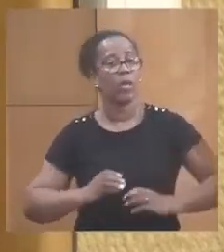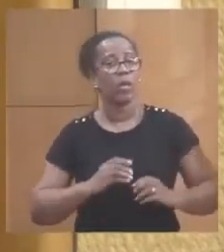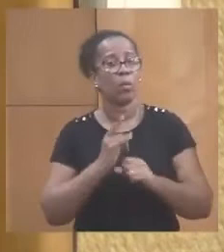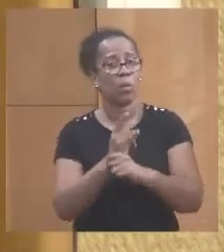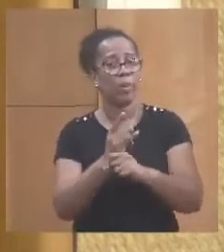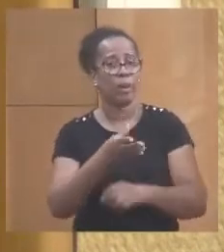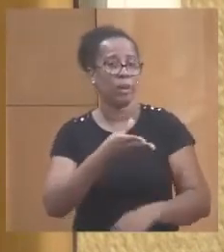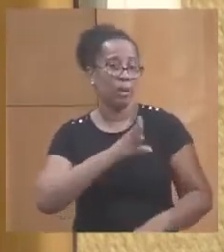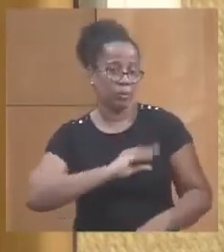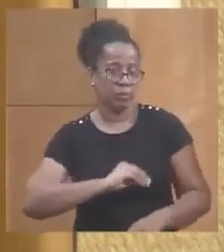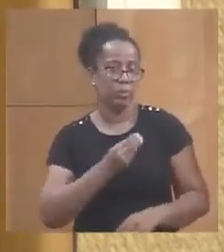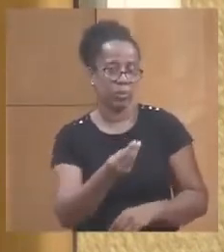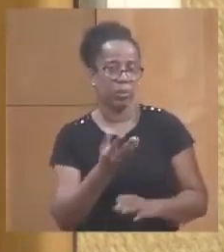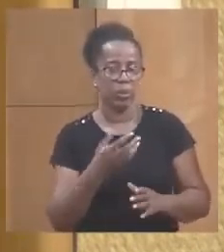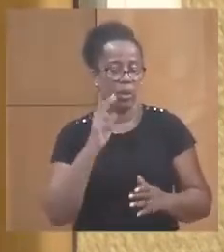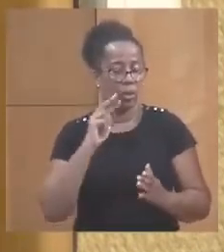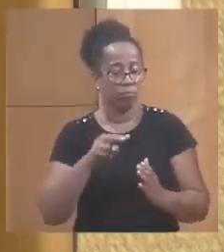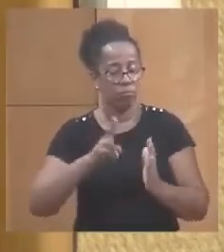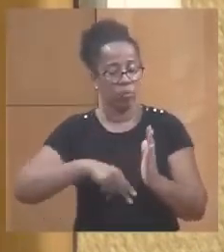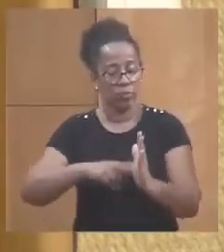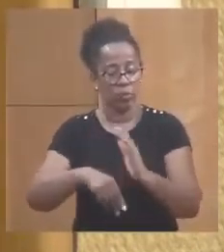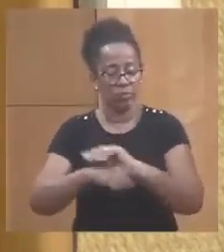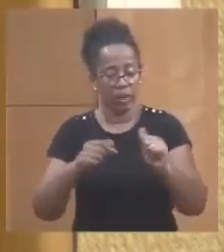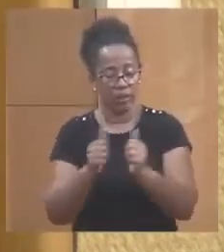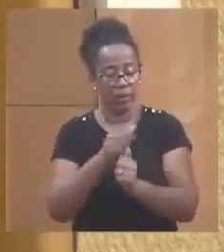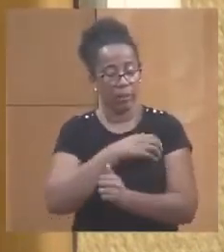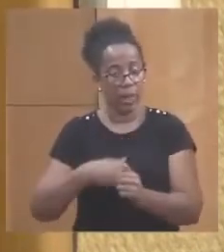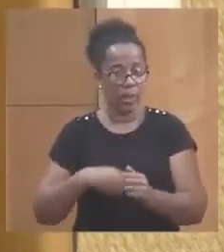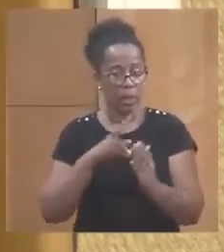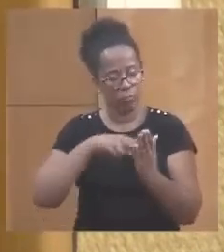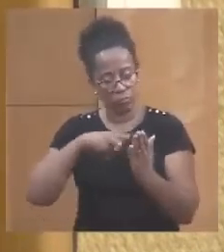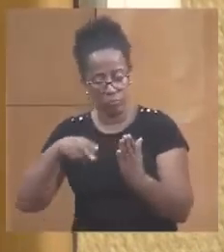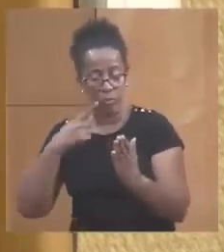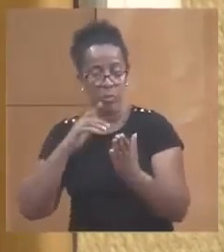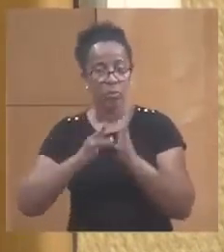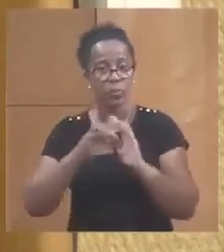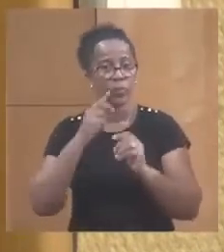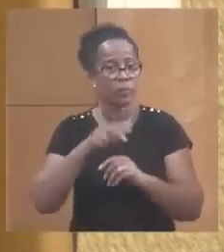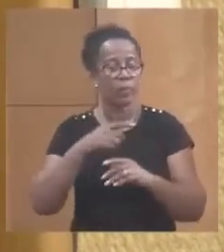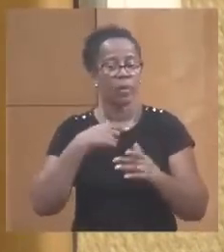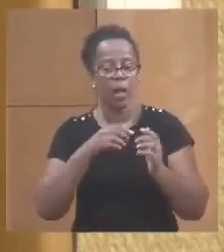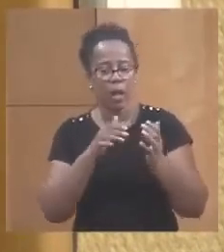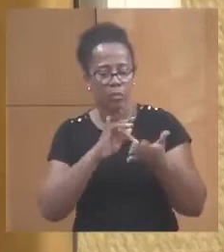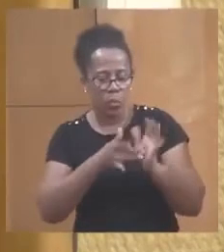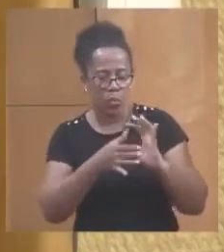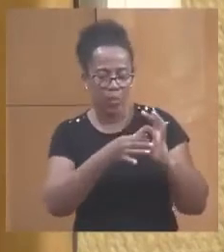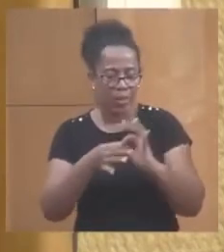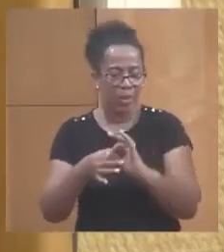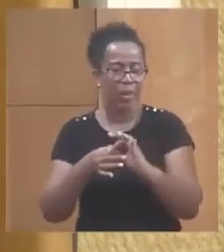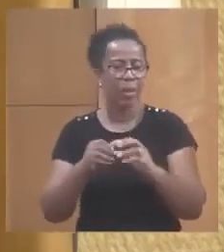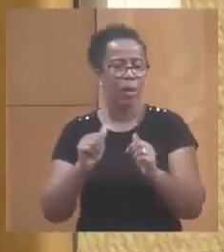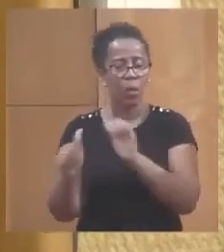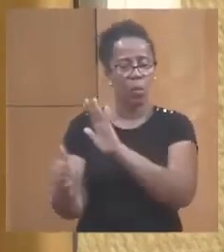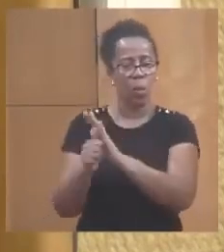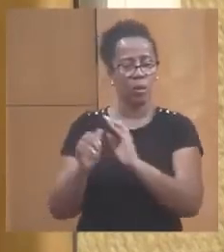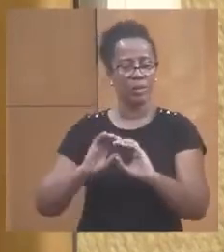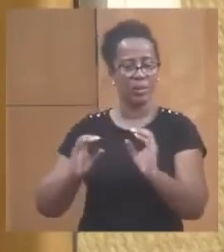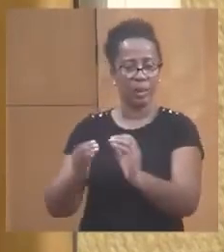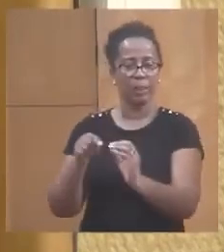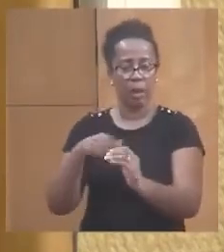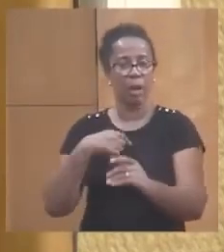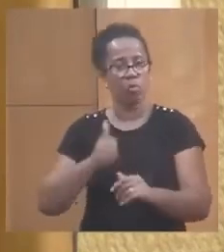nous regardons les conventions lorsqu'elles sont passées avec les mairies et tous ceux qui relèvent de la compétence de la collectivité, nous les assumons.